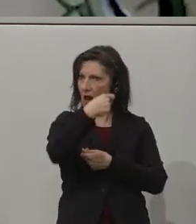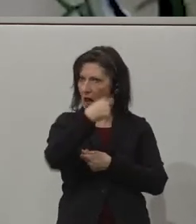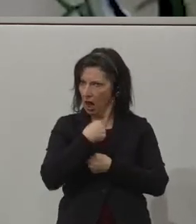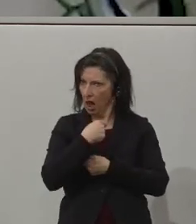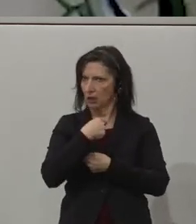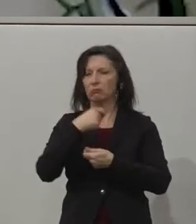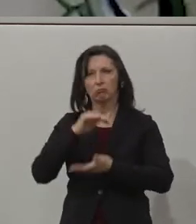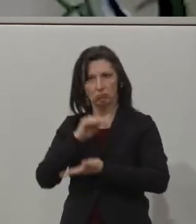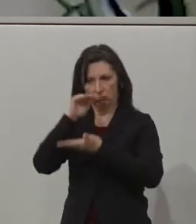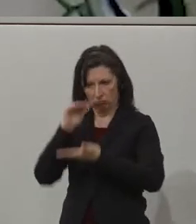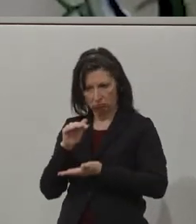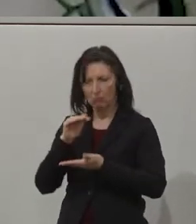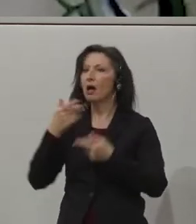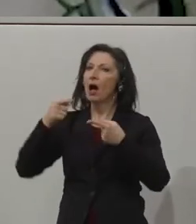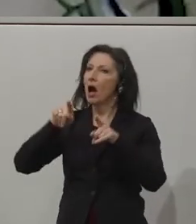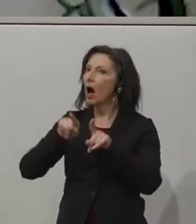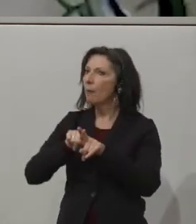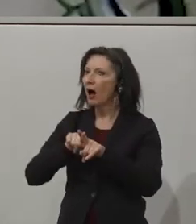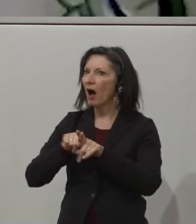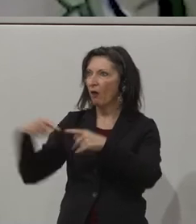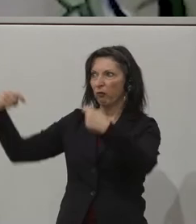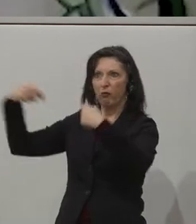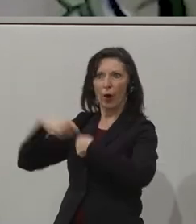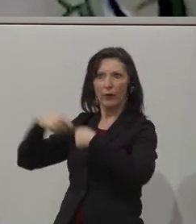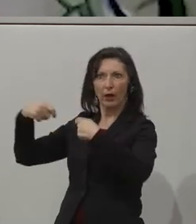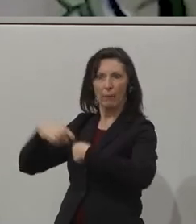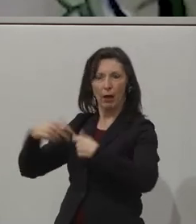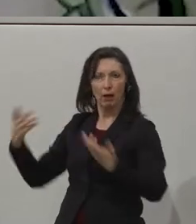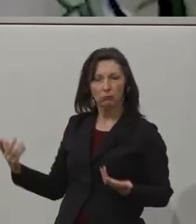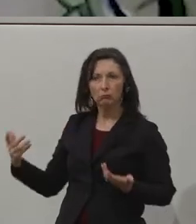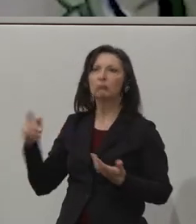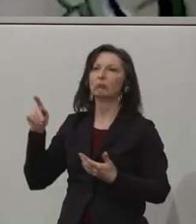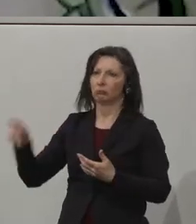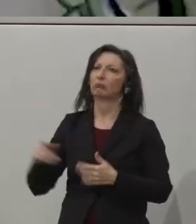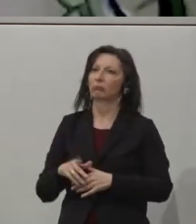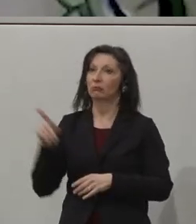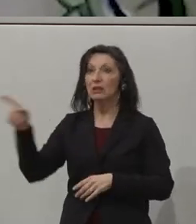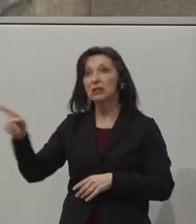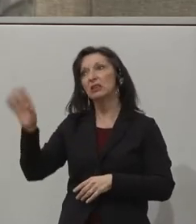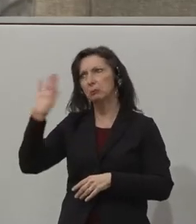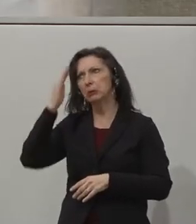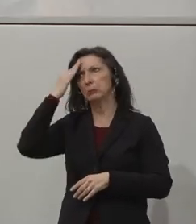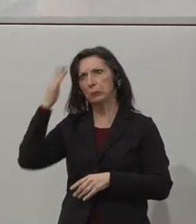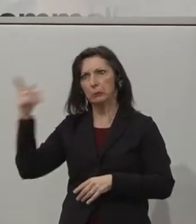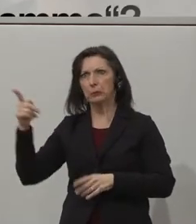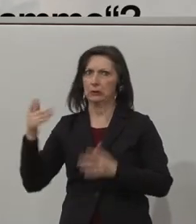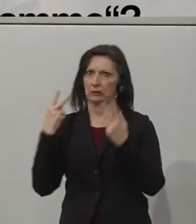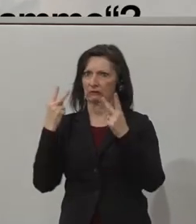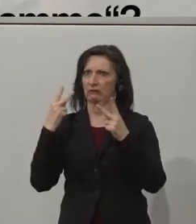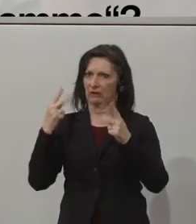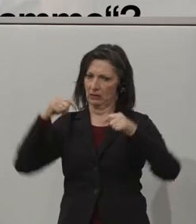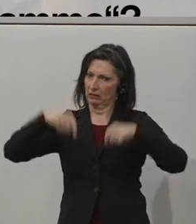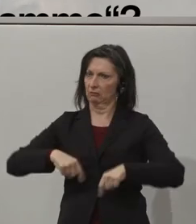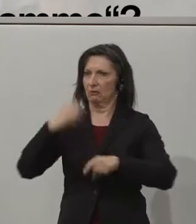they've recognized the kind of work, the innovative work that we're doing, and they want to support that. What is next for TCP